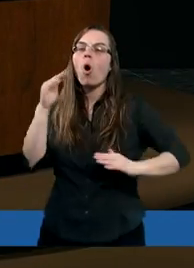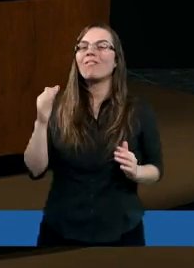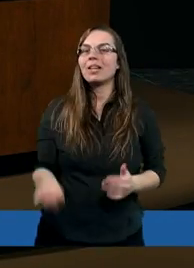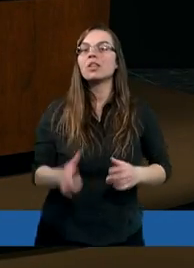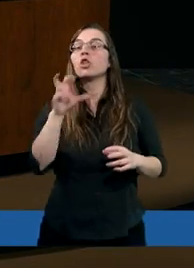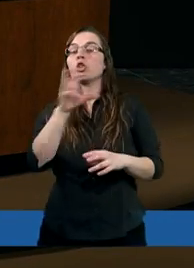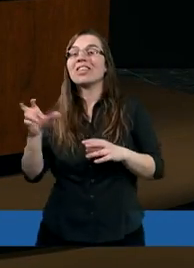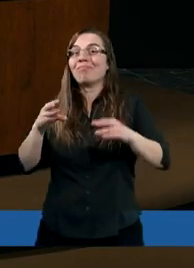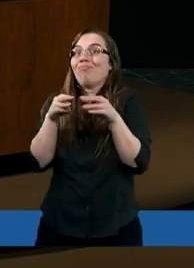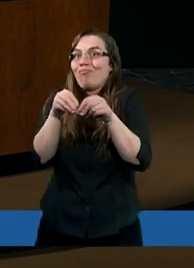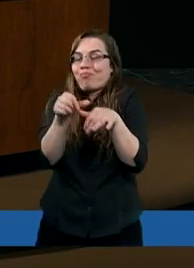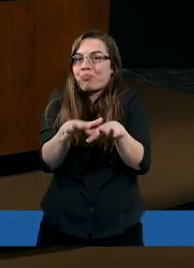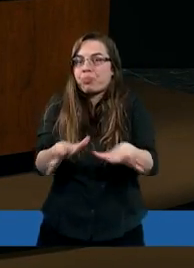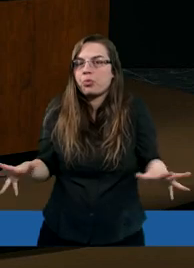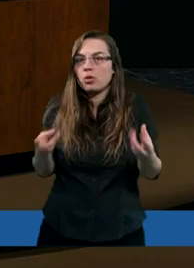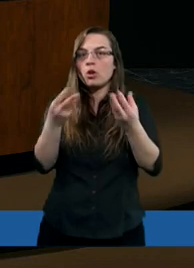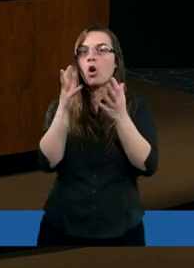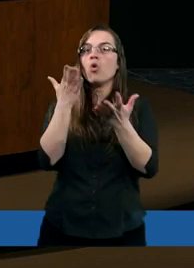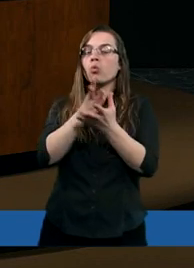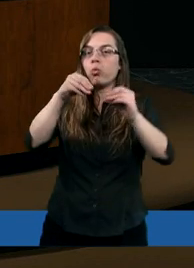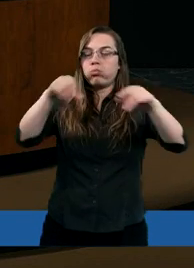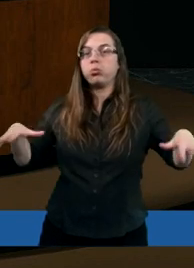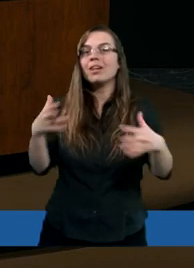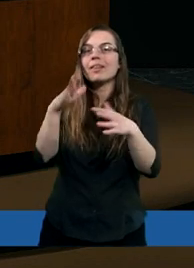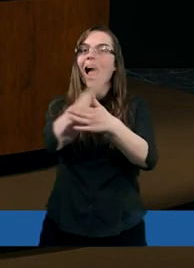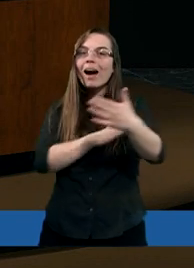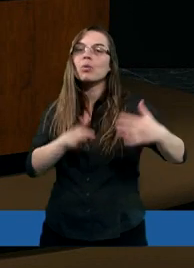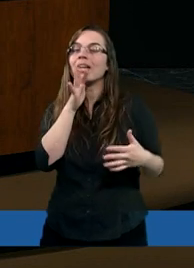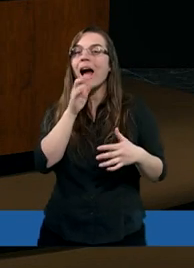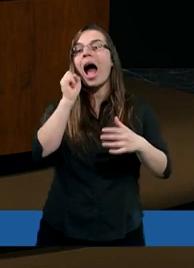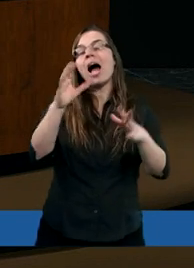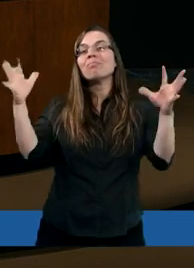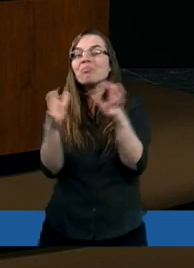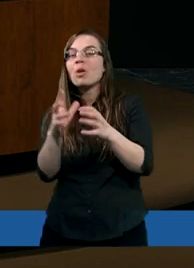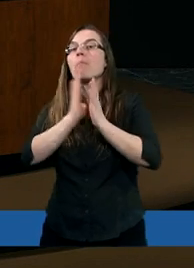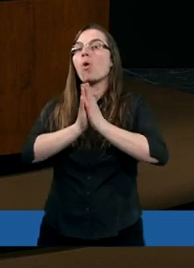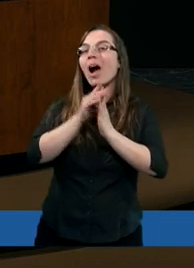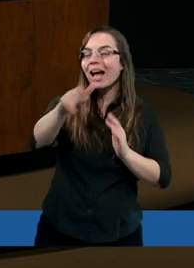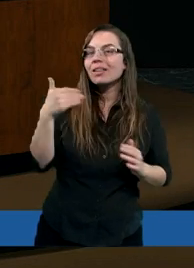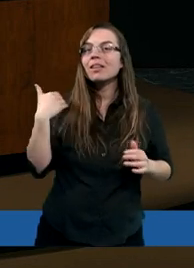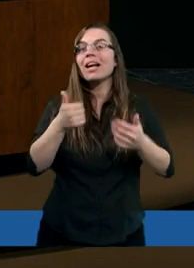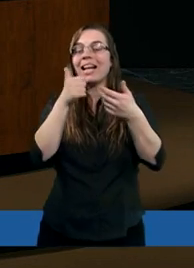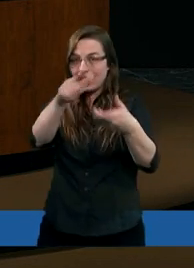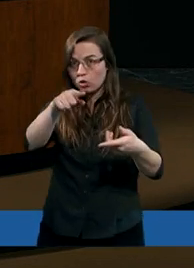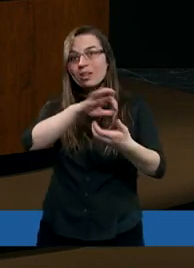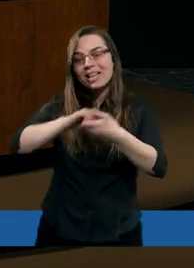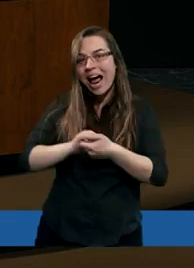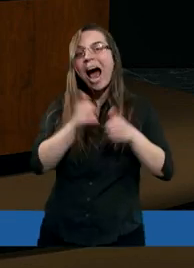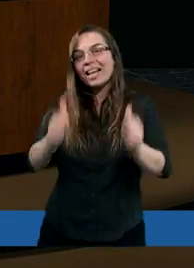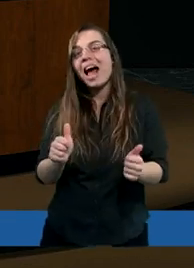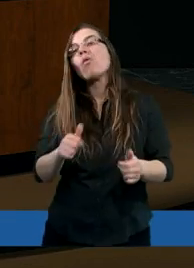Czy wykruszył się naród izraelski, a przyszli sami poganie i oni stanowią Kościół?